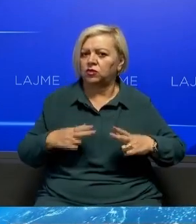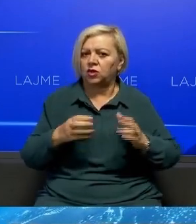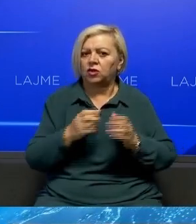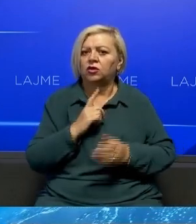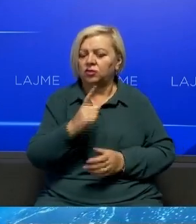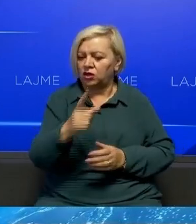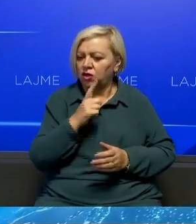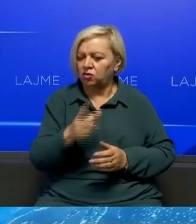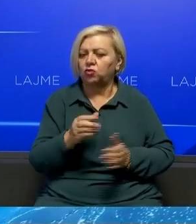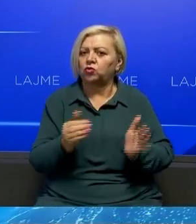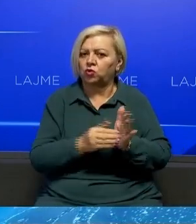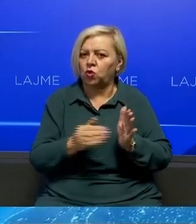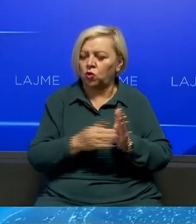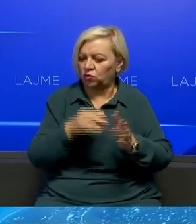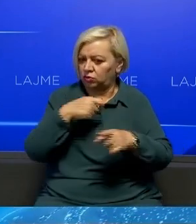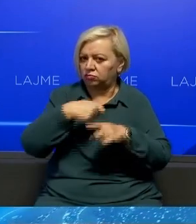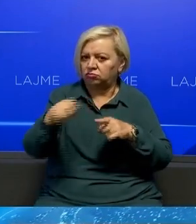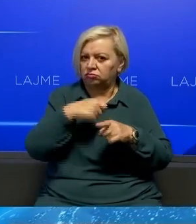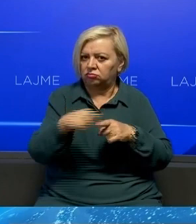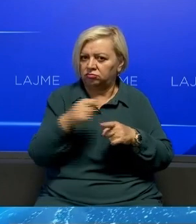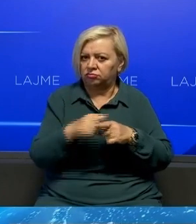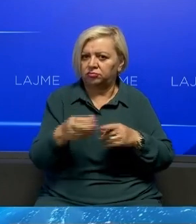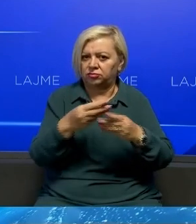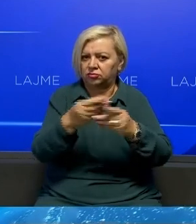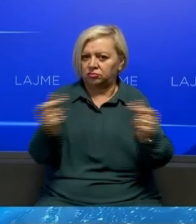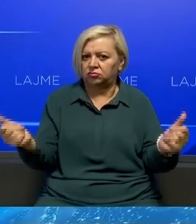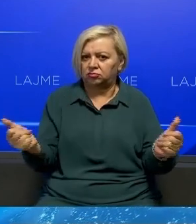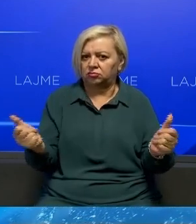duhet që fritzuar për të zhjithu mos marveshjet e tida